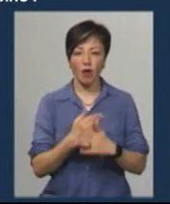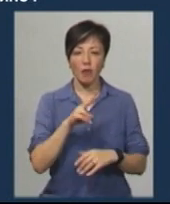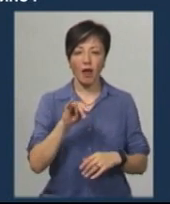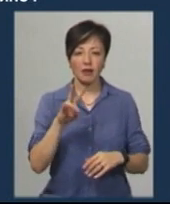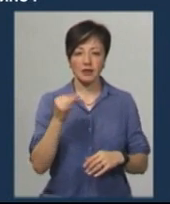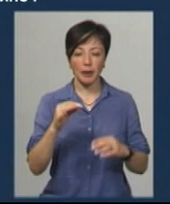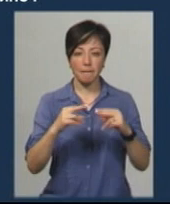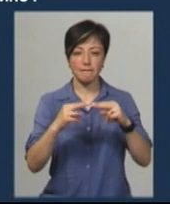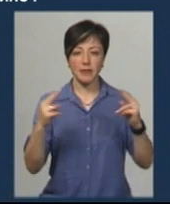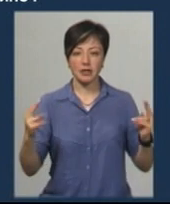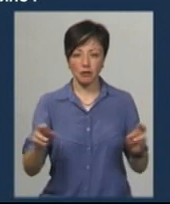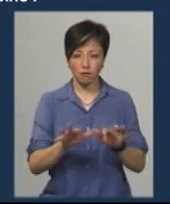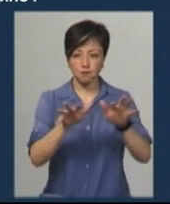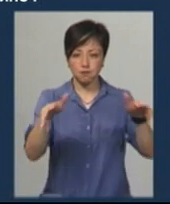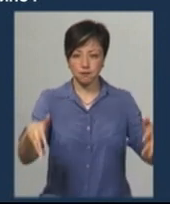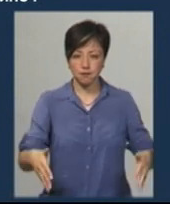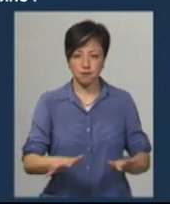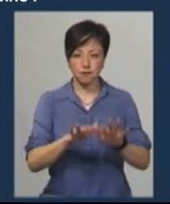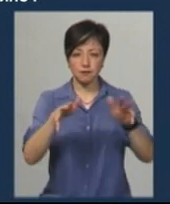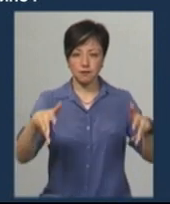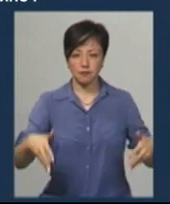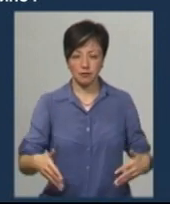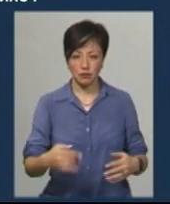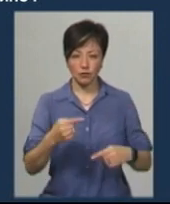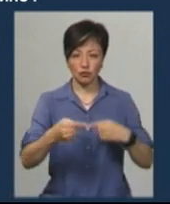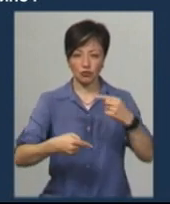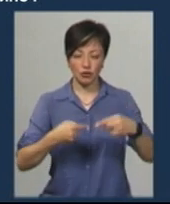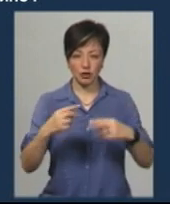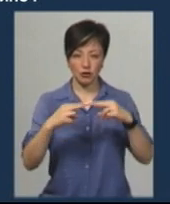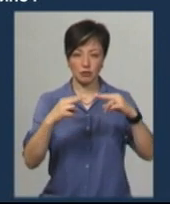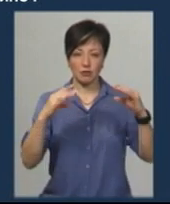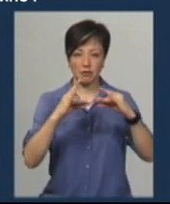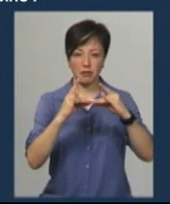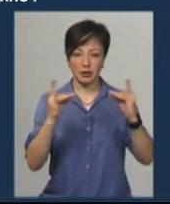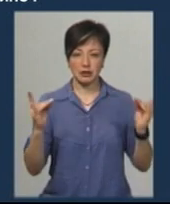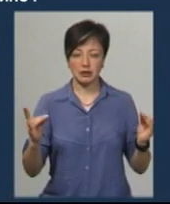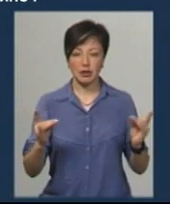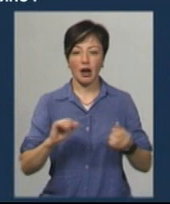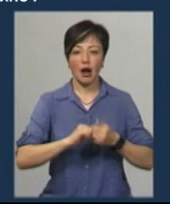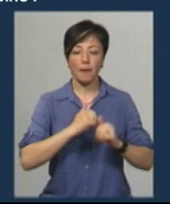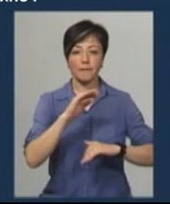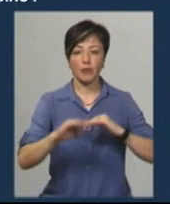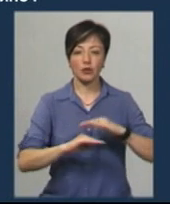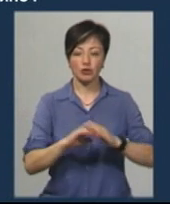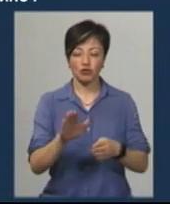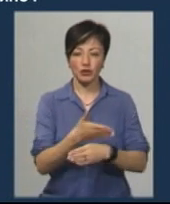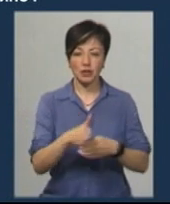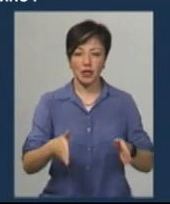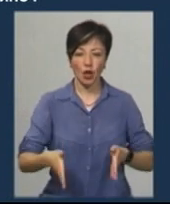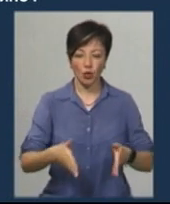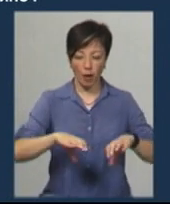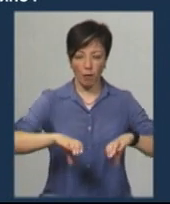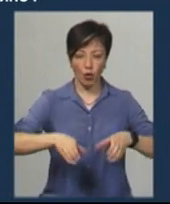всієї води, і вода переливалася аж через бордіври. В Кам'янці-Подільському частина доріг із